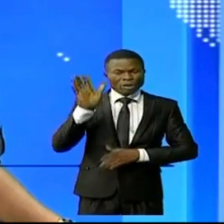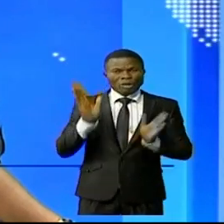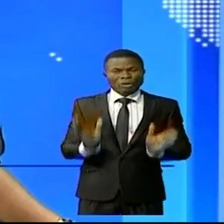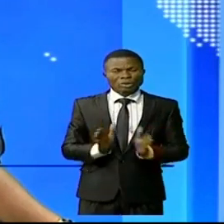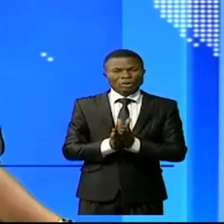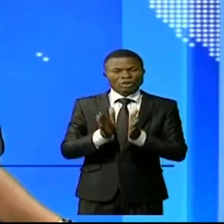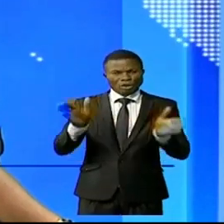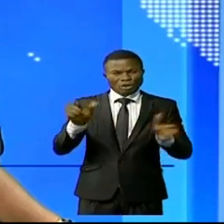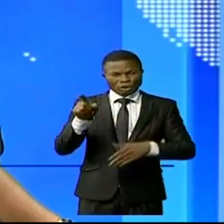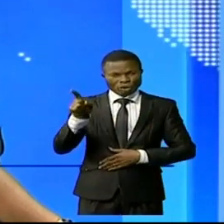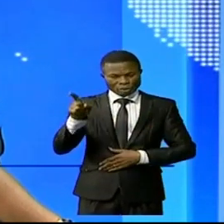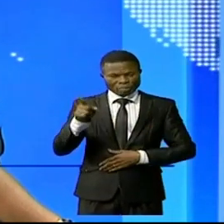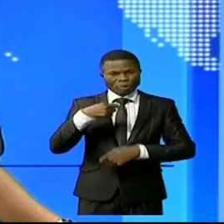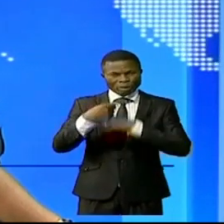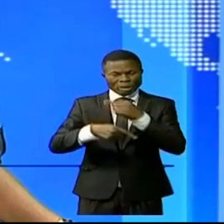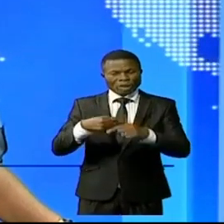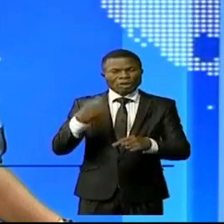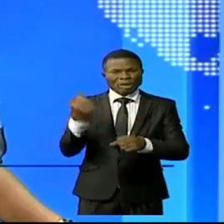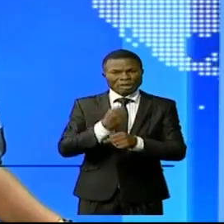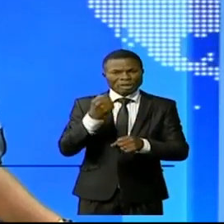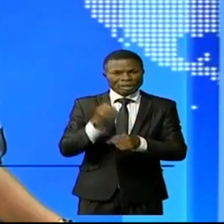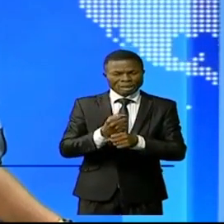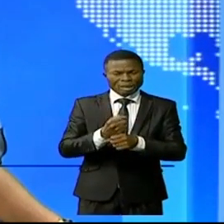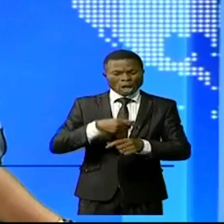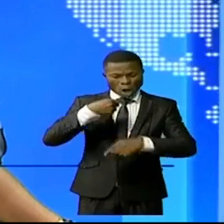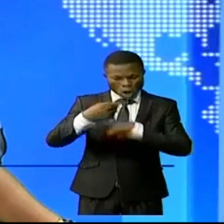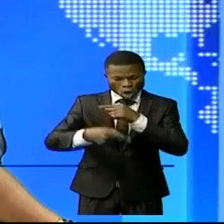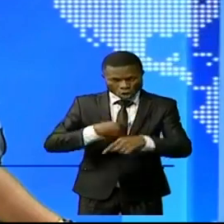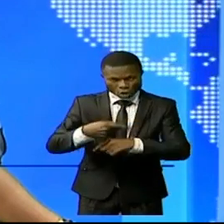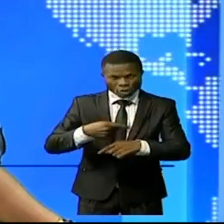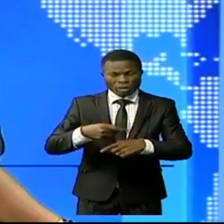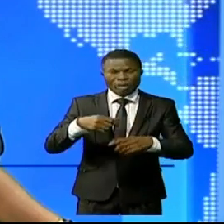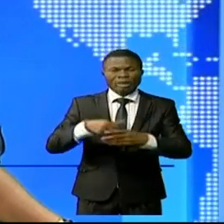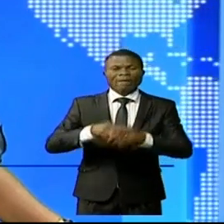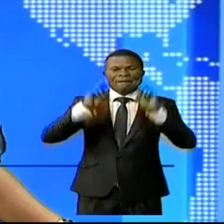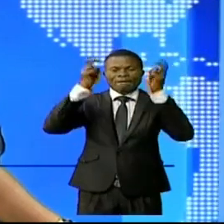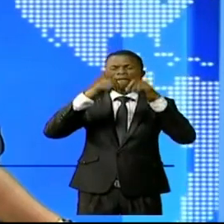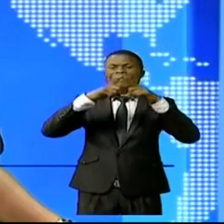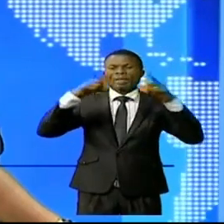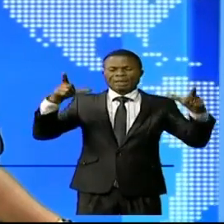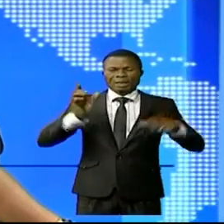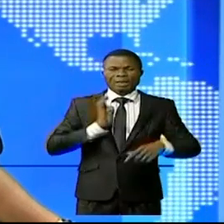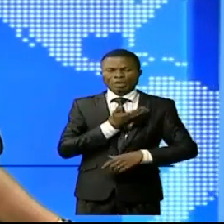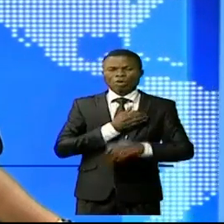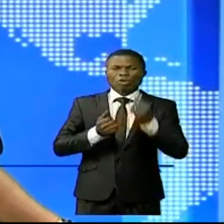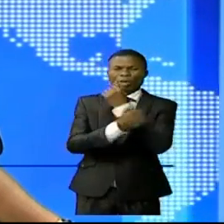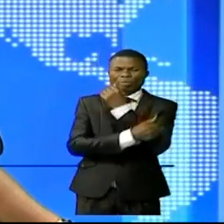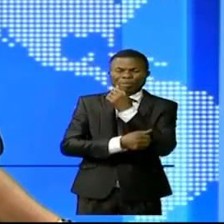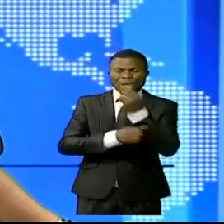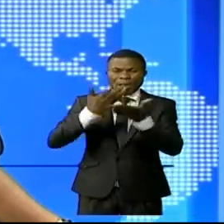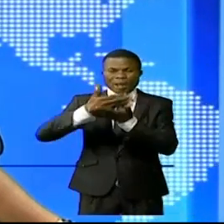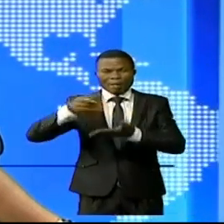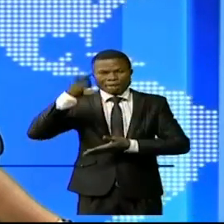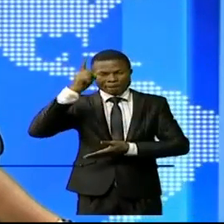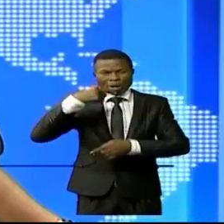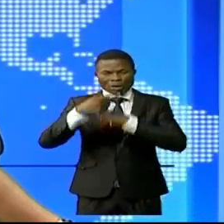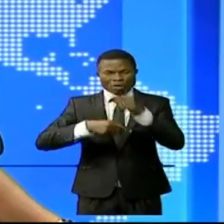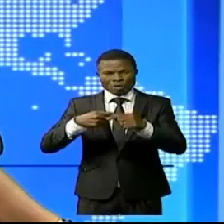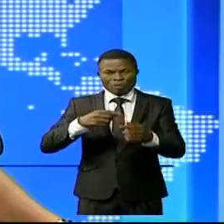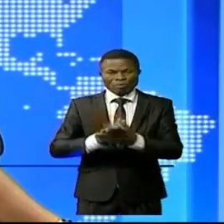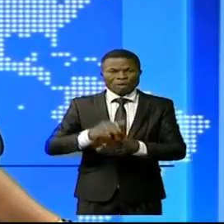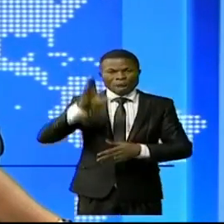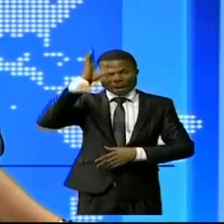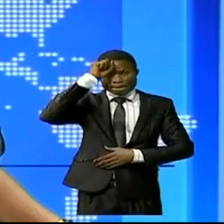Didier Mousseté a entamé la mission de relance dans les grandes villes du pays. La première étape, c'était dans le Grand